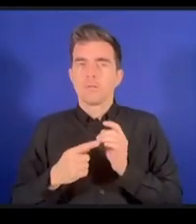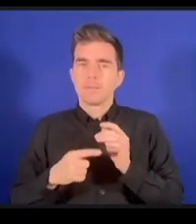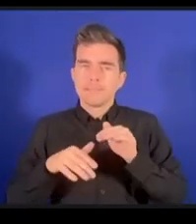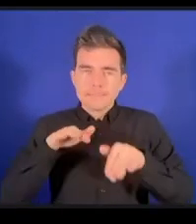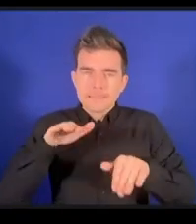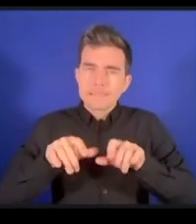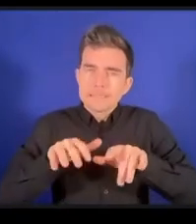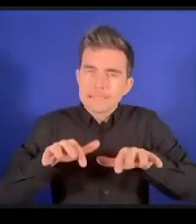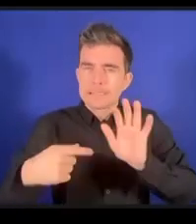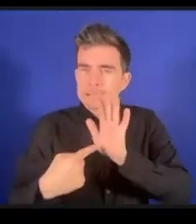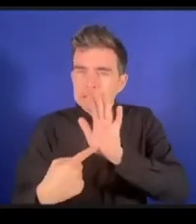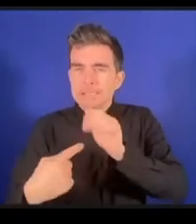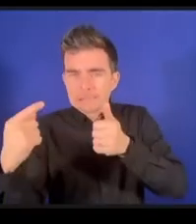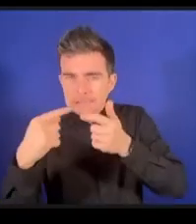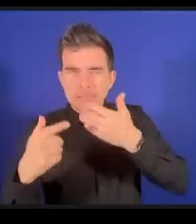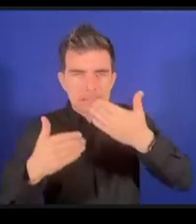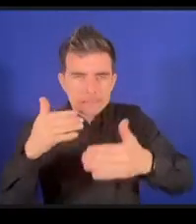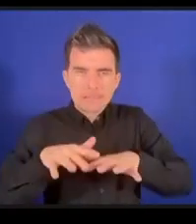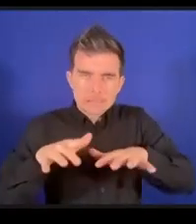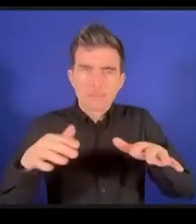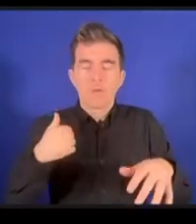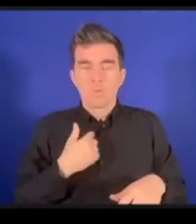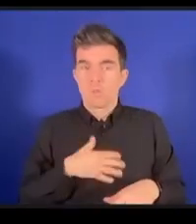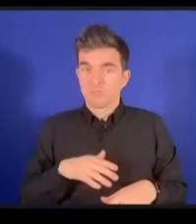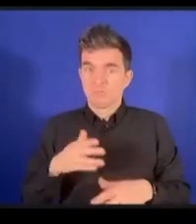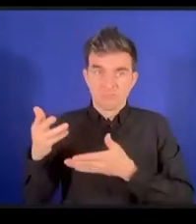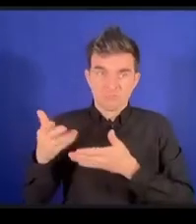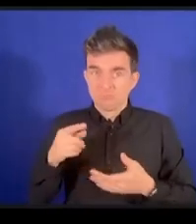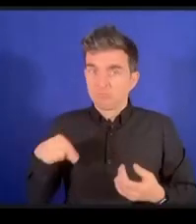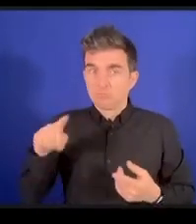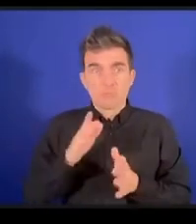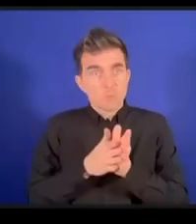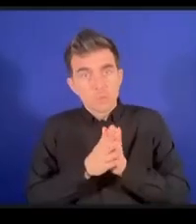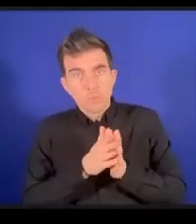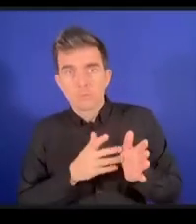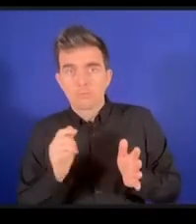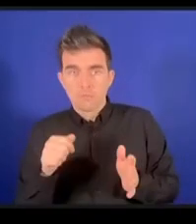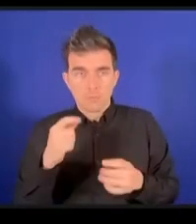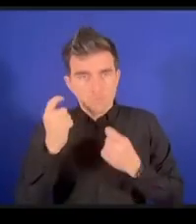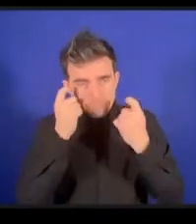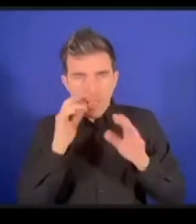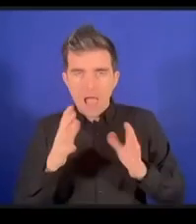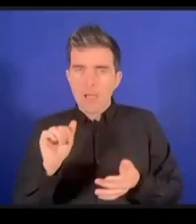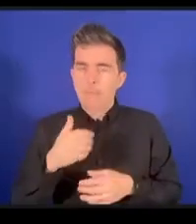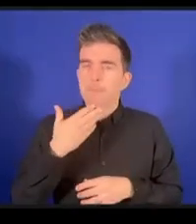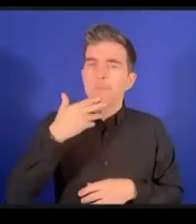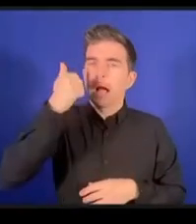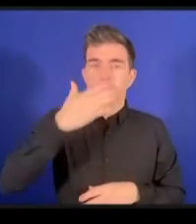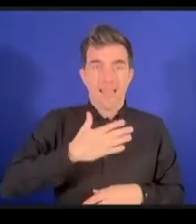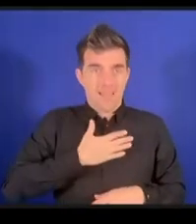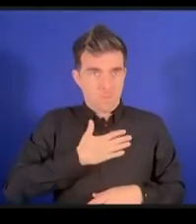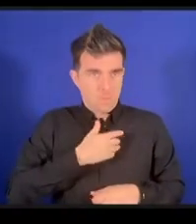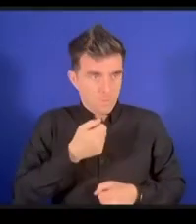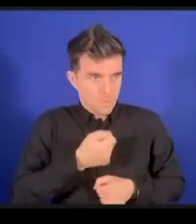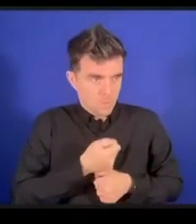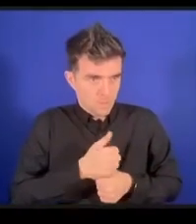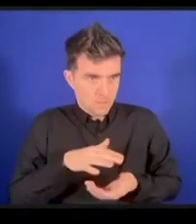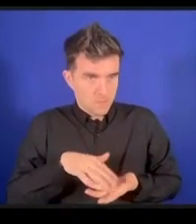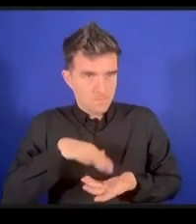クリーンリーダーですねそういったことについても教えてもらえればと思いますビントさんこのコメントありがとうございました